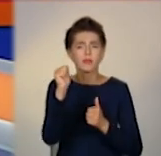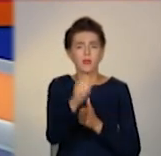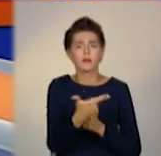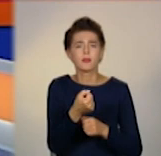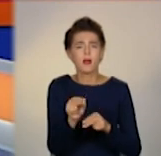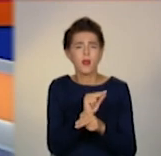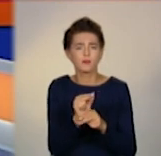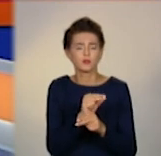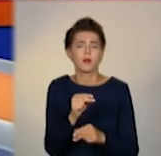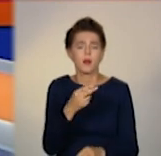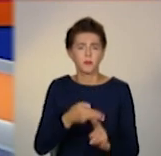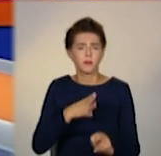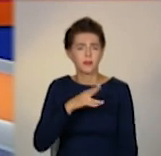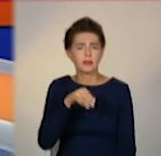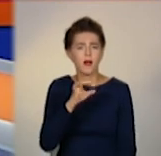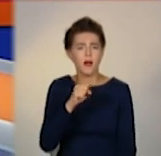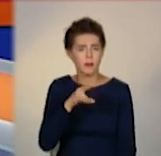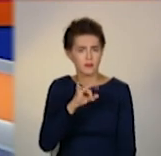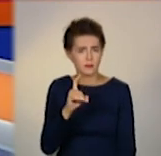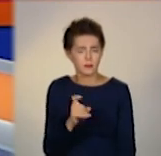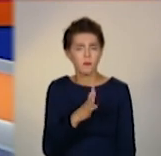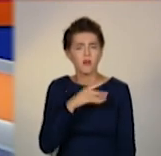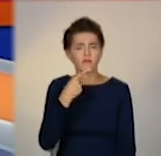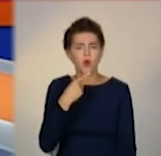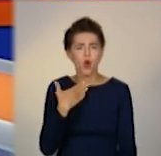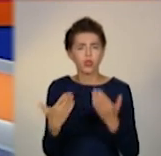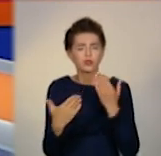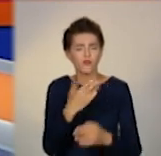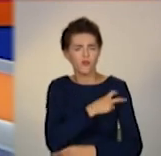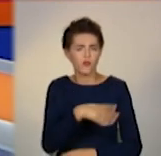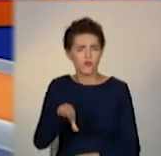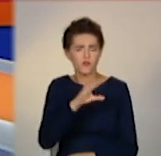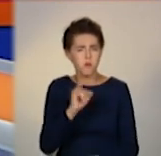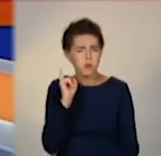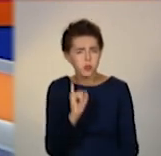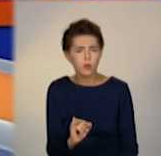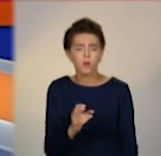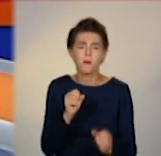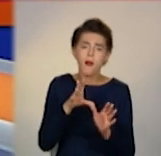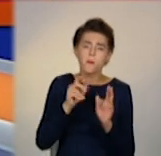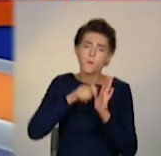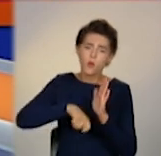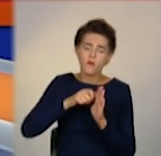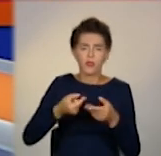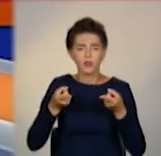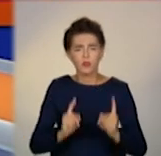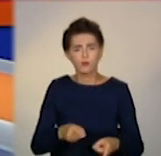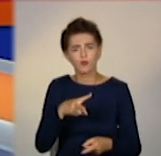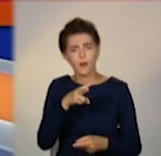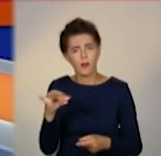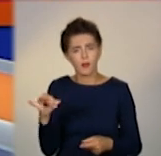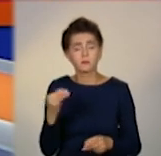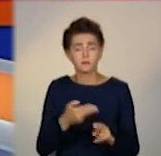лікувався. Мовляв, ставлення до пацієнтів там погане. Перевірити, чи так це насправді,